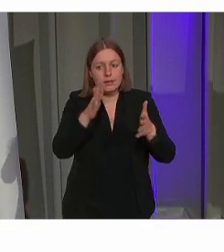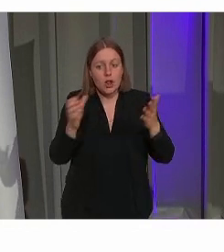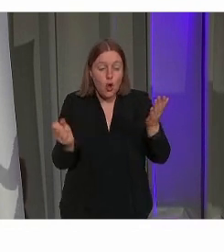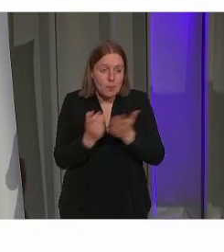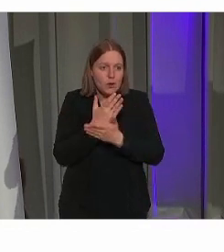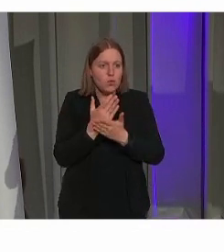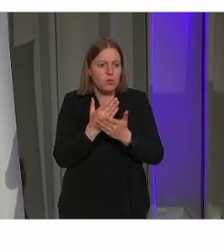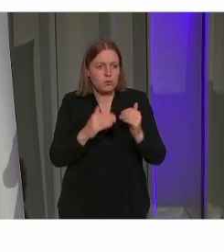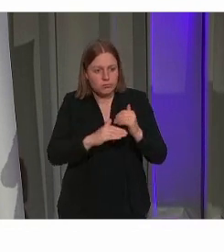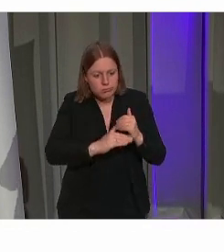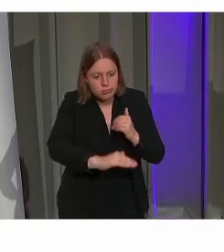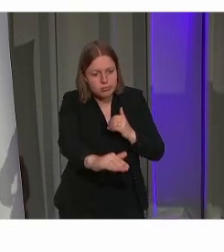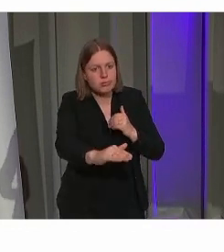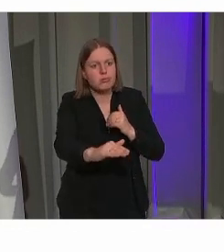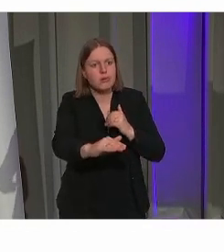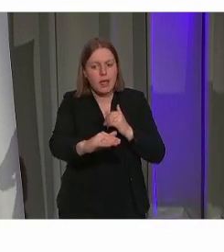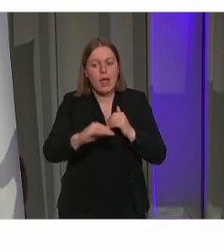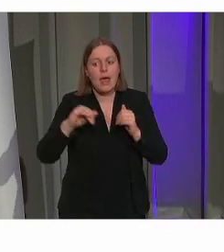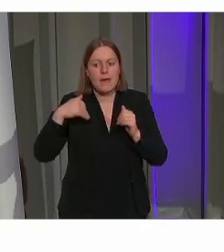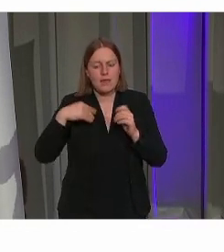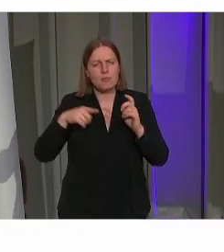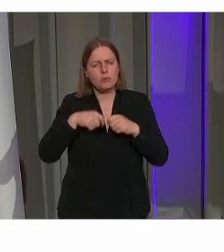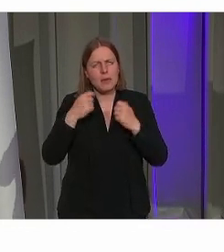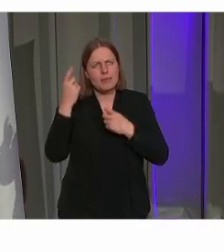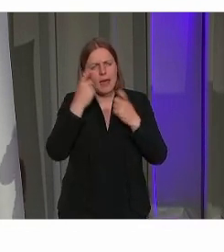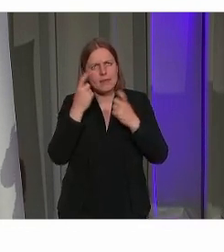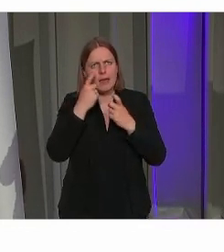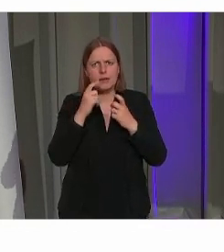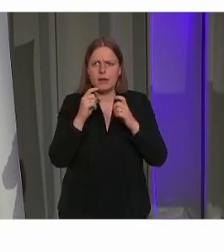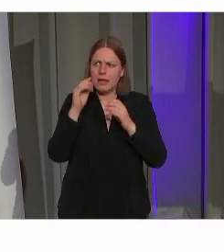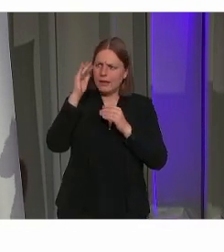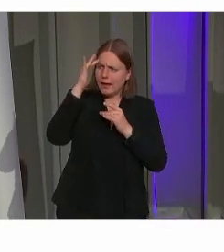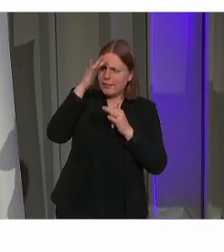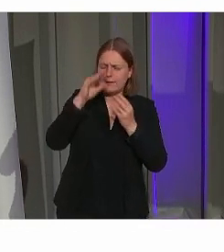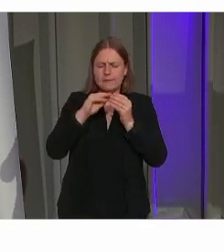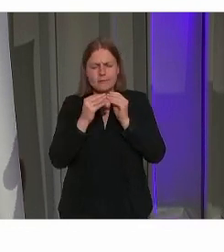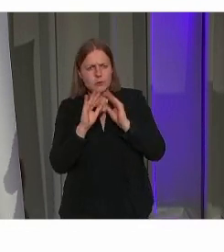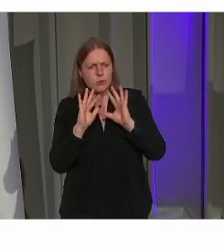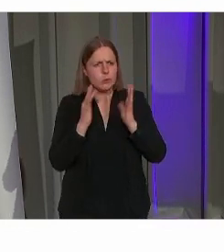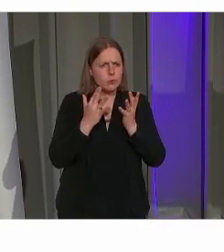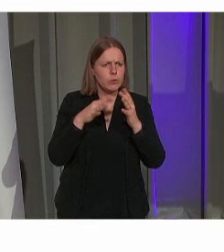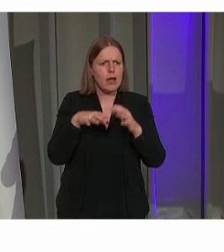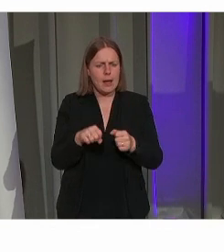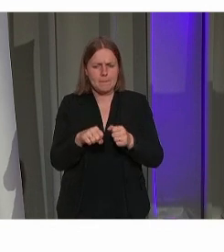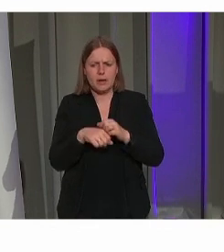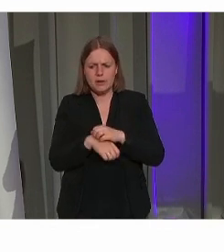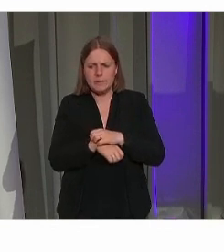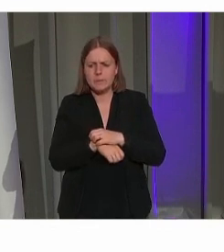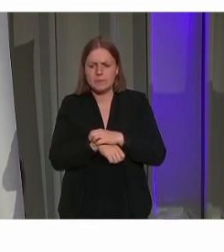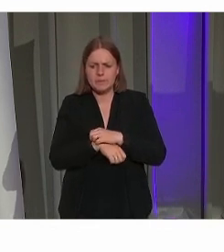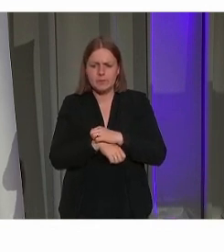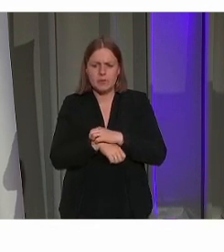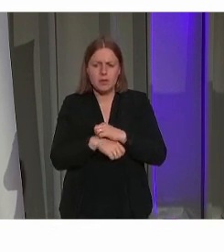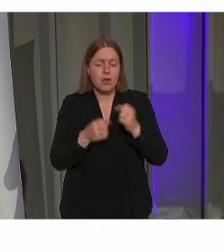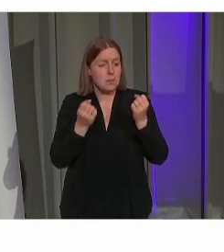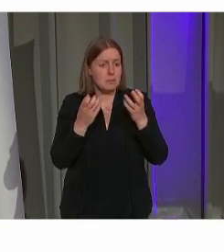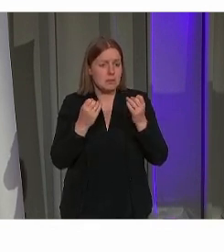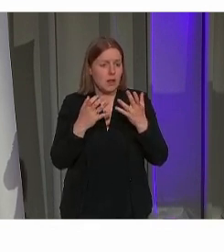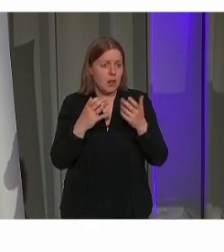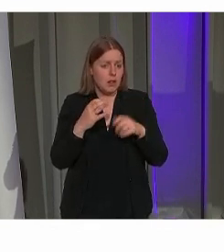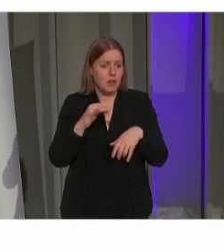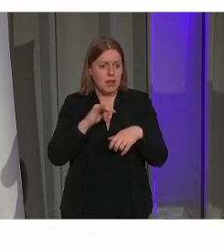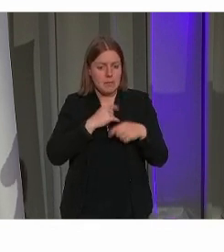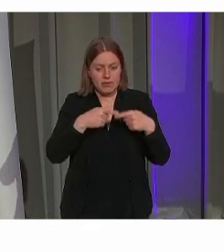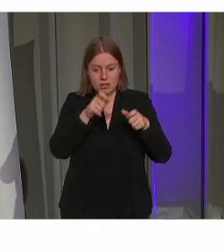En dan komt het creatief proces in gang. Meestal starten heraanleg met het samenbrengen van